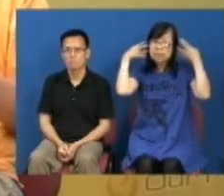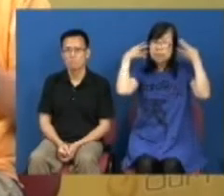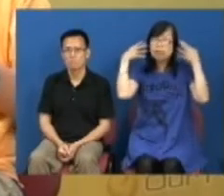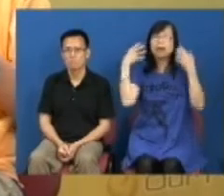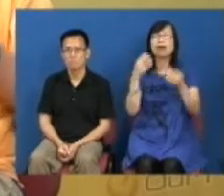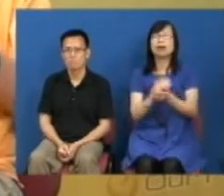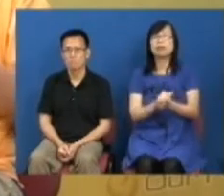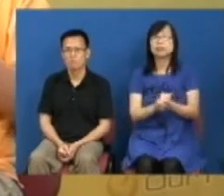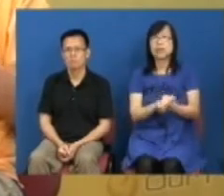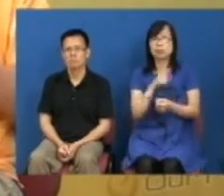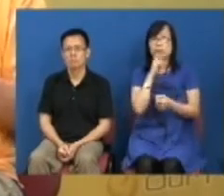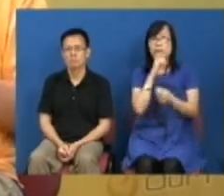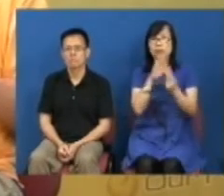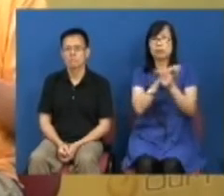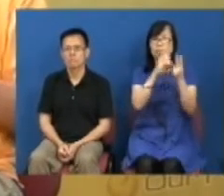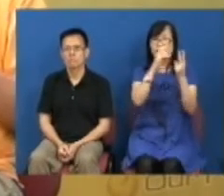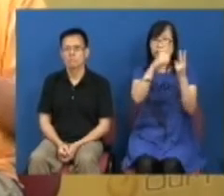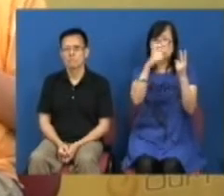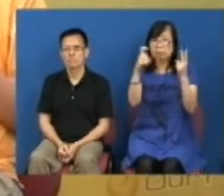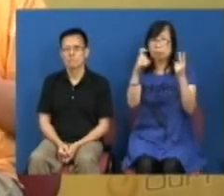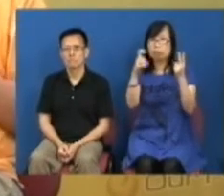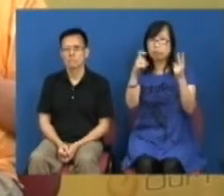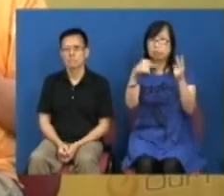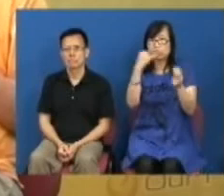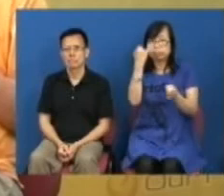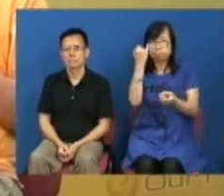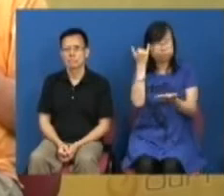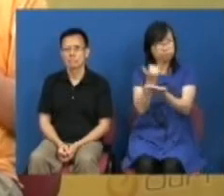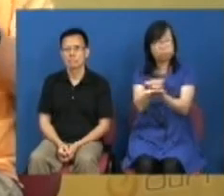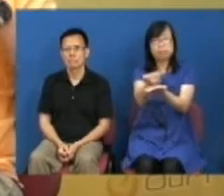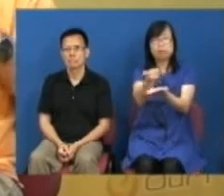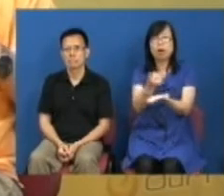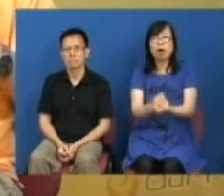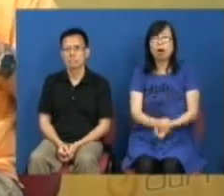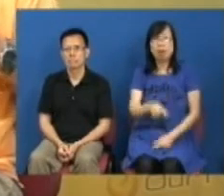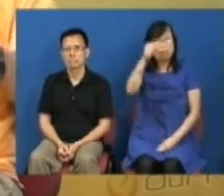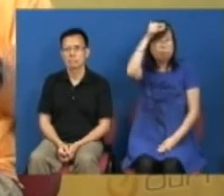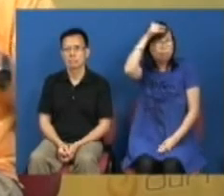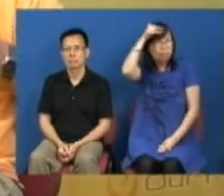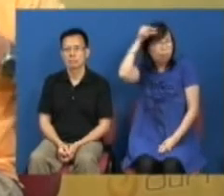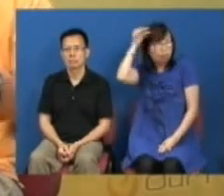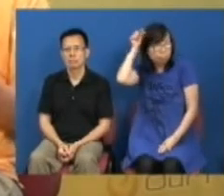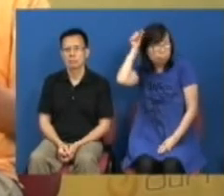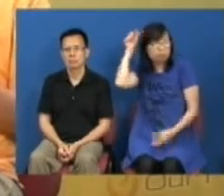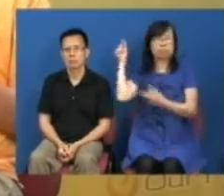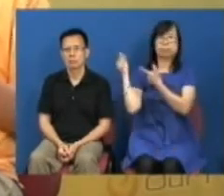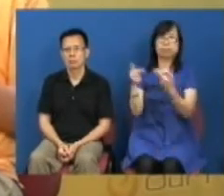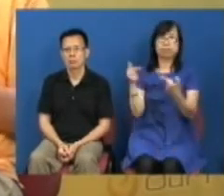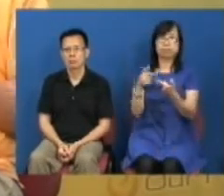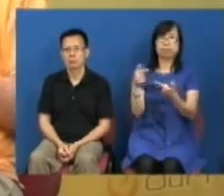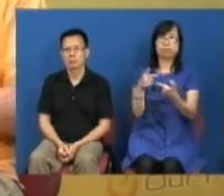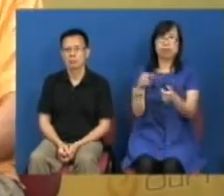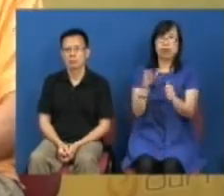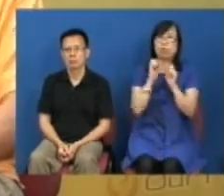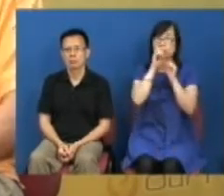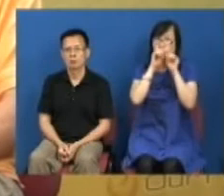示弱就是有299条人命犧牲了之后董建华还是急就张继续强行推行